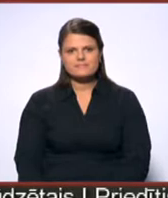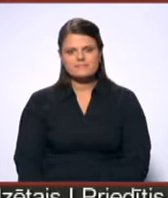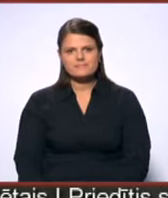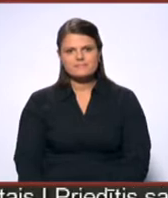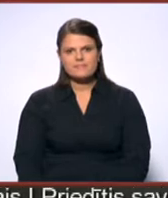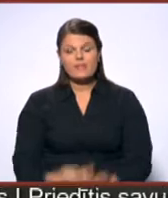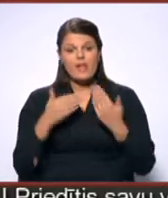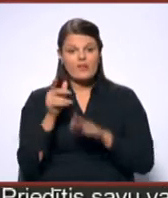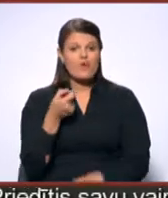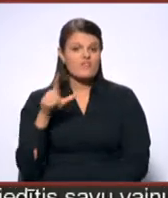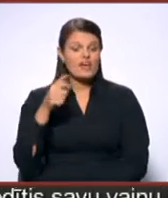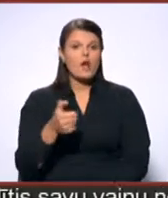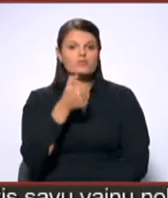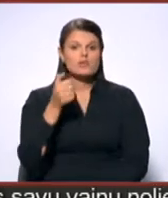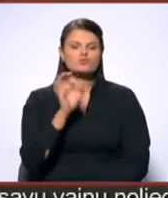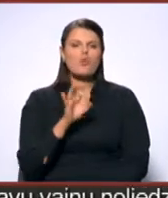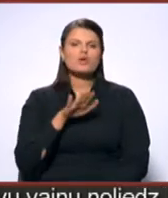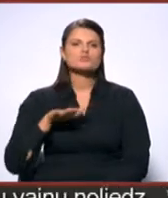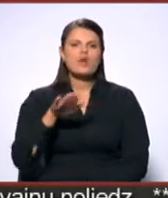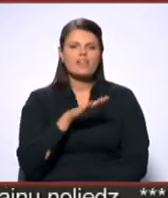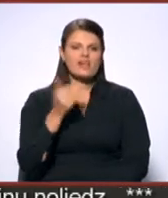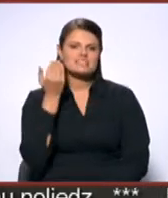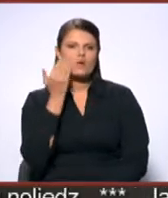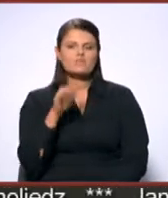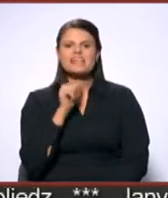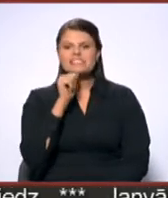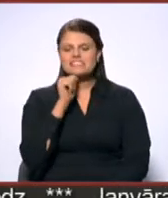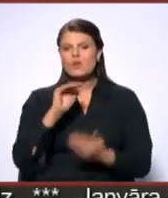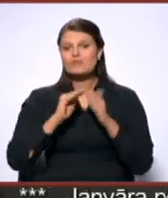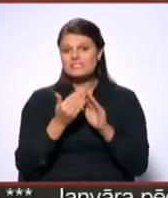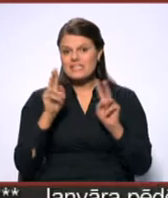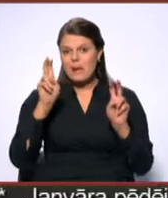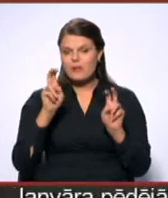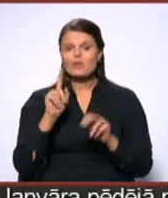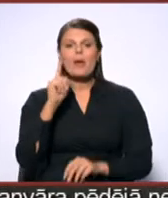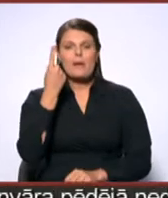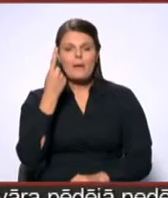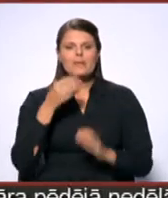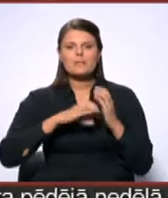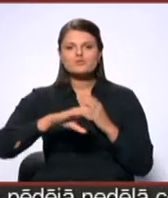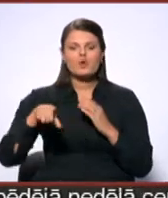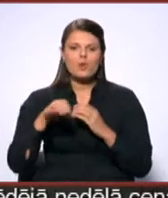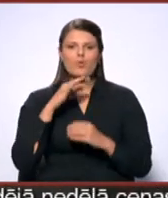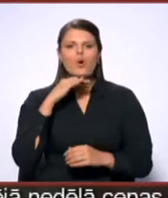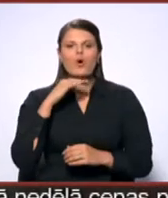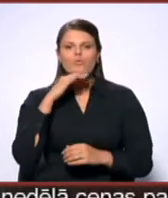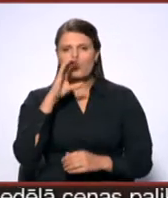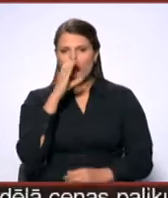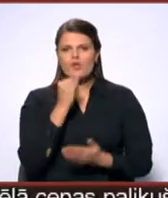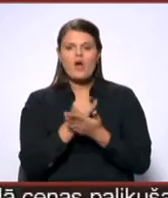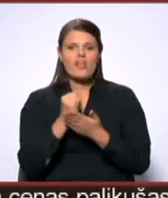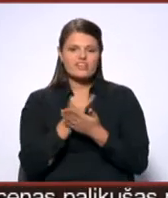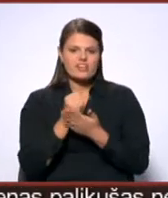Jau vairākus gadus ozolnieki tiek dēvēti par zaļo ciematu. Pirmās notekūdiņa attīrīšanas iekārtas ozolniekos